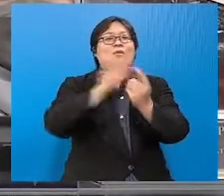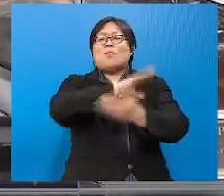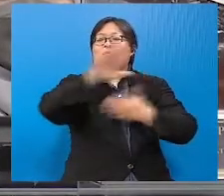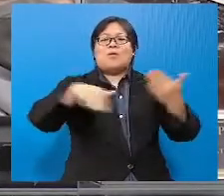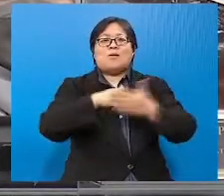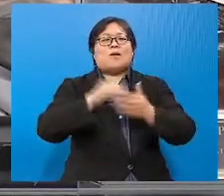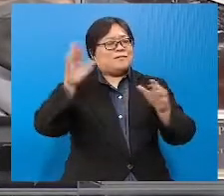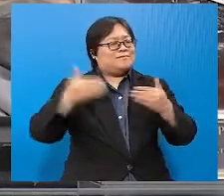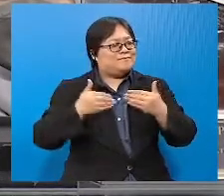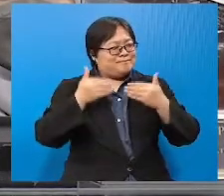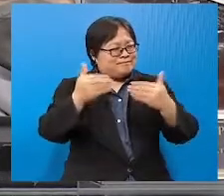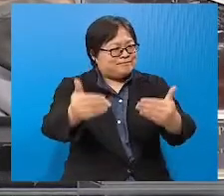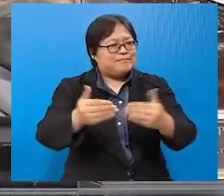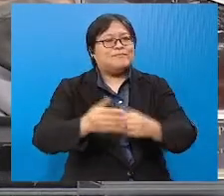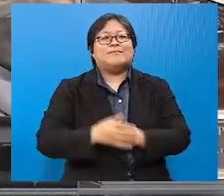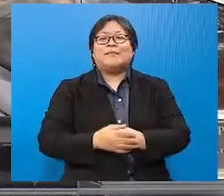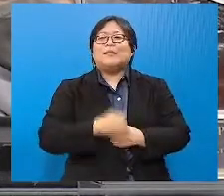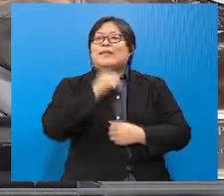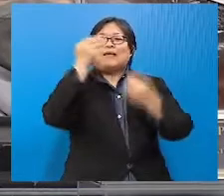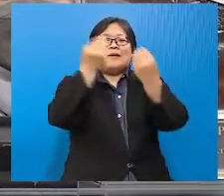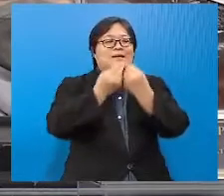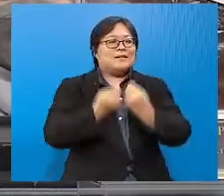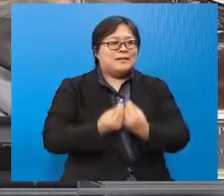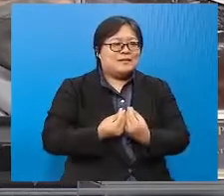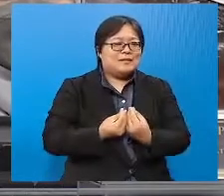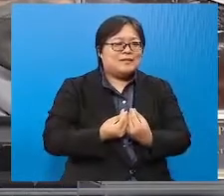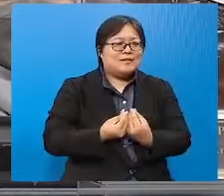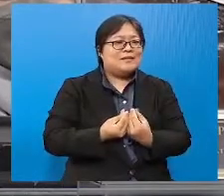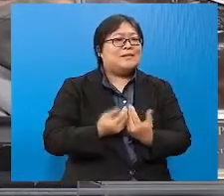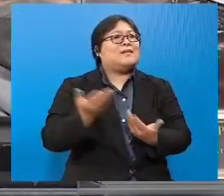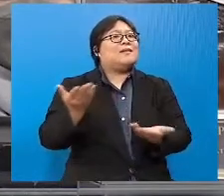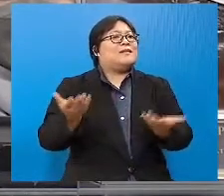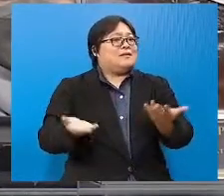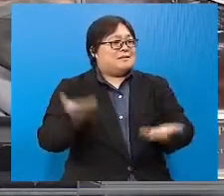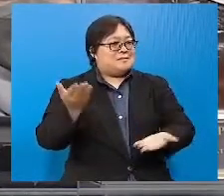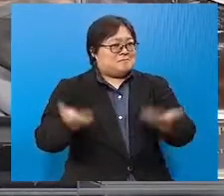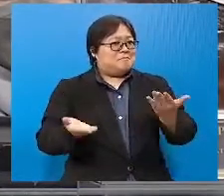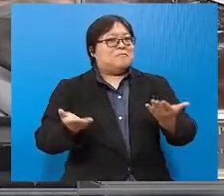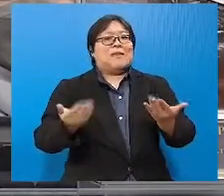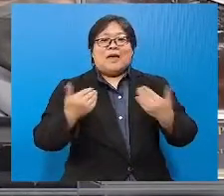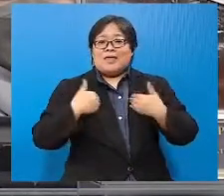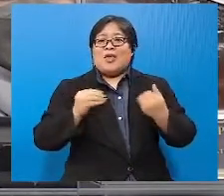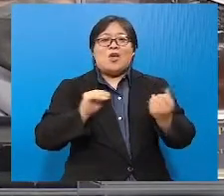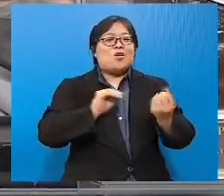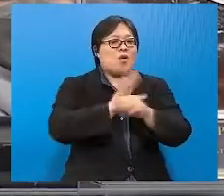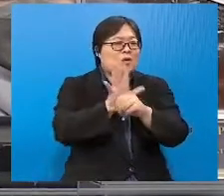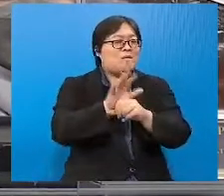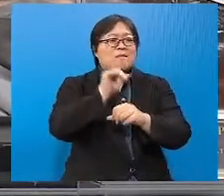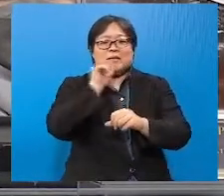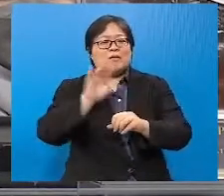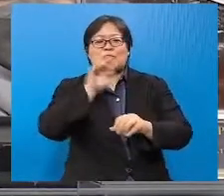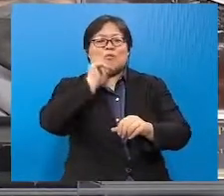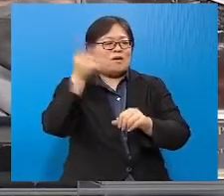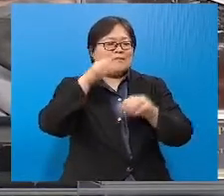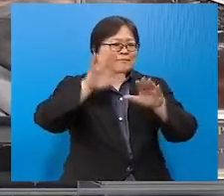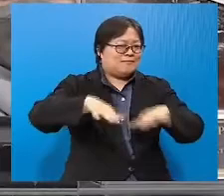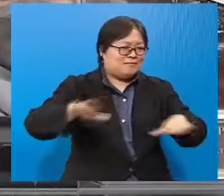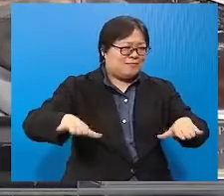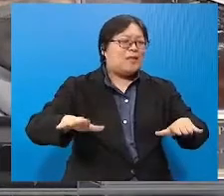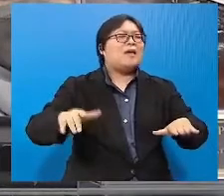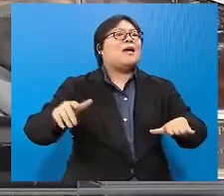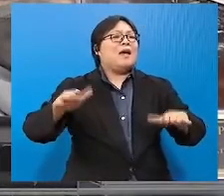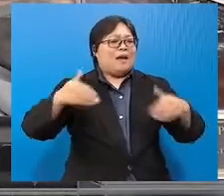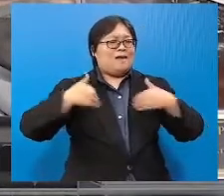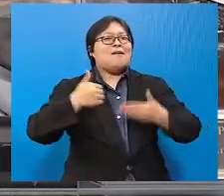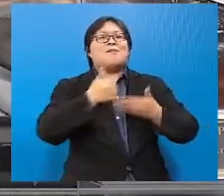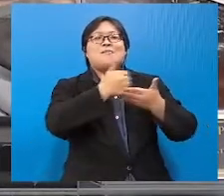semua kita teruskan. Tidak kira sama adia dia menghadapi COVID ataupun tidak. Dia bukan hanya kanak-kanak, kita